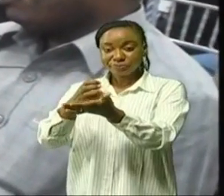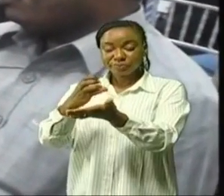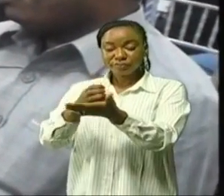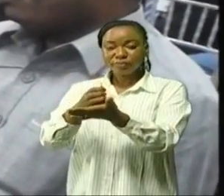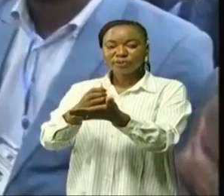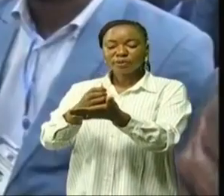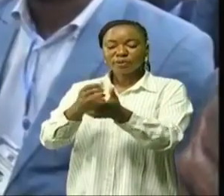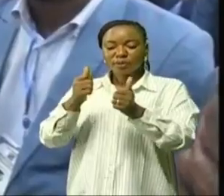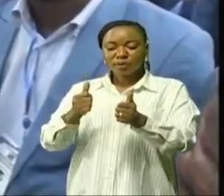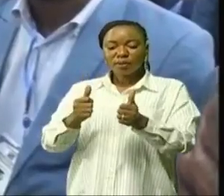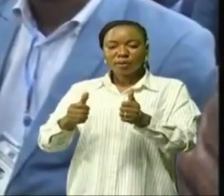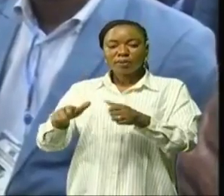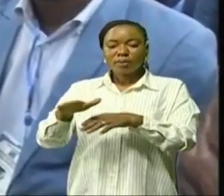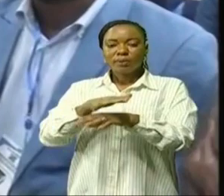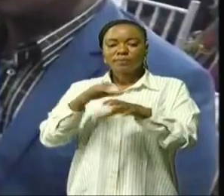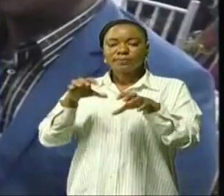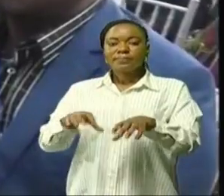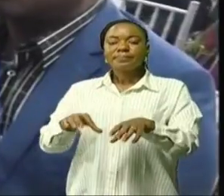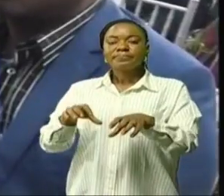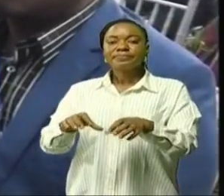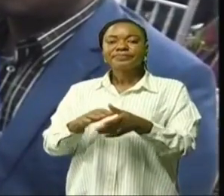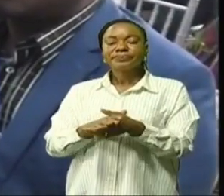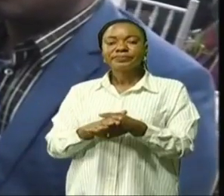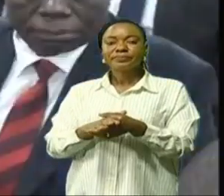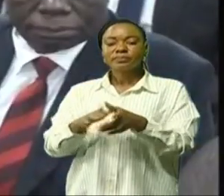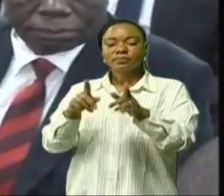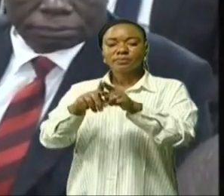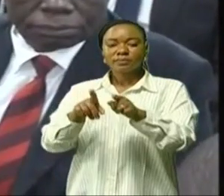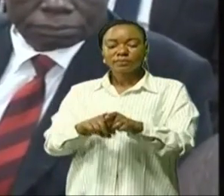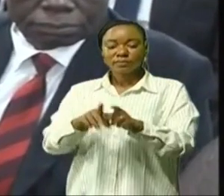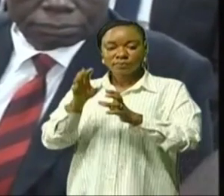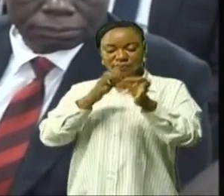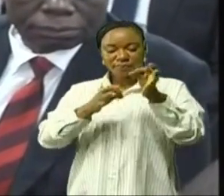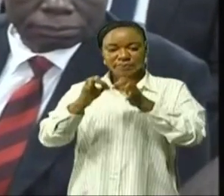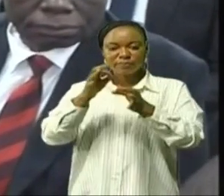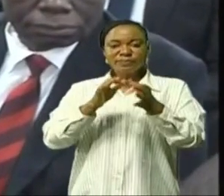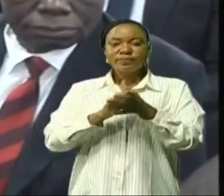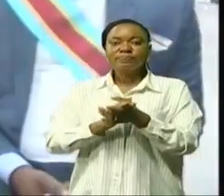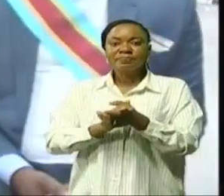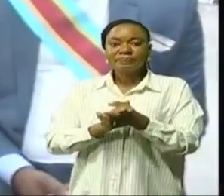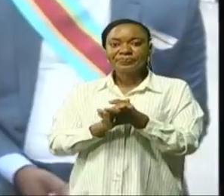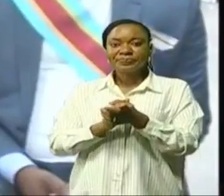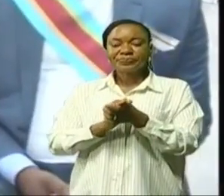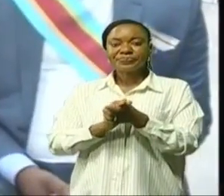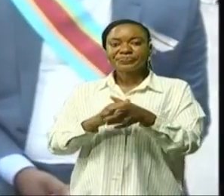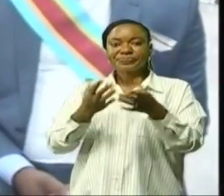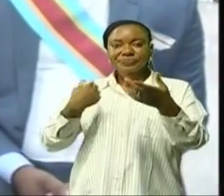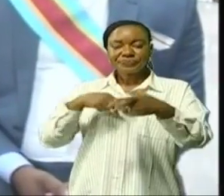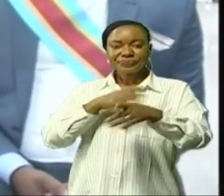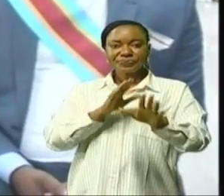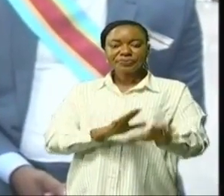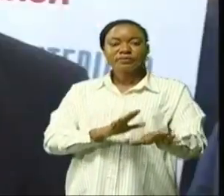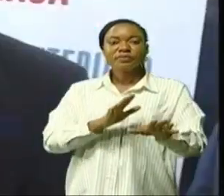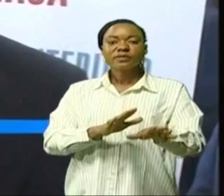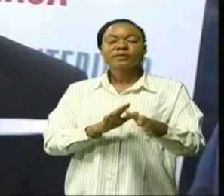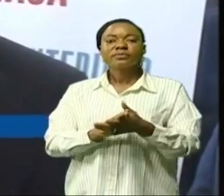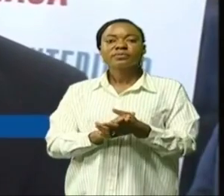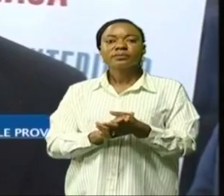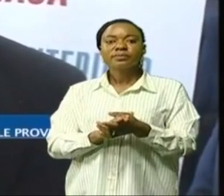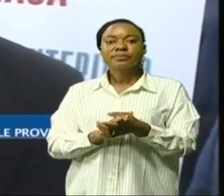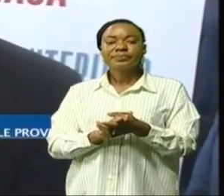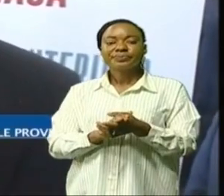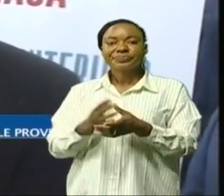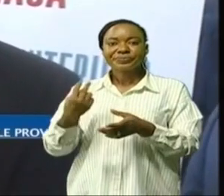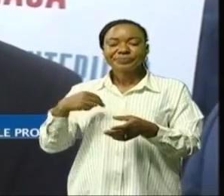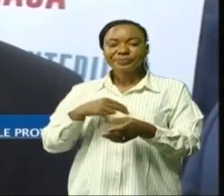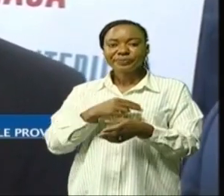résidences aux étrangers Tenghete Lito explicite que nous attendons à ce que nous acceptons dans